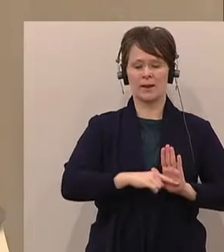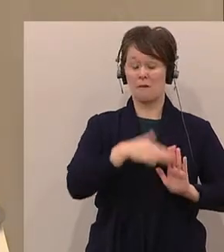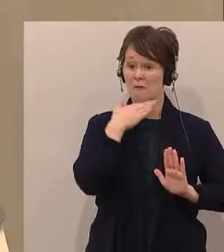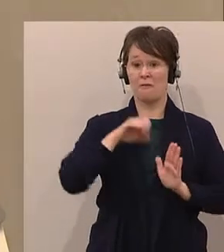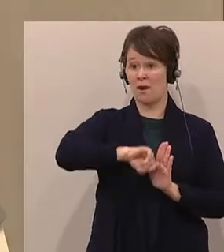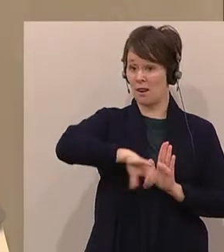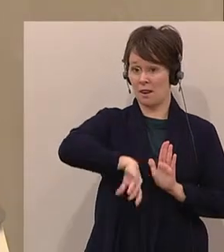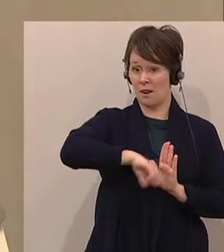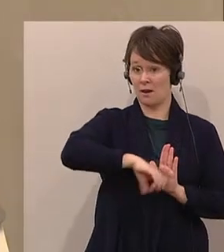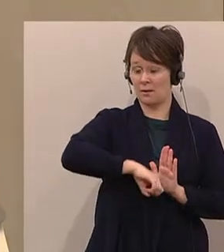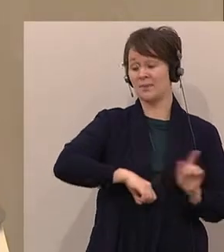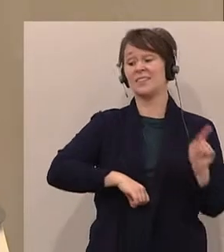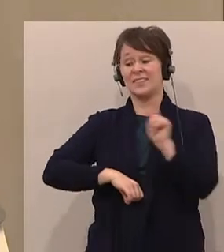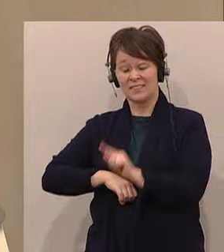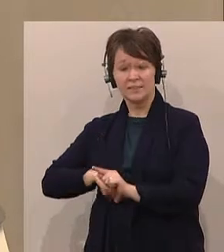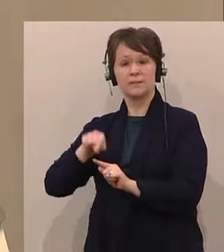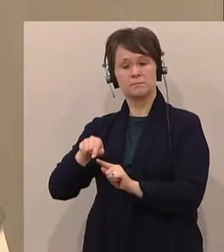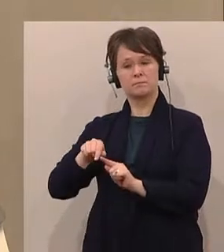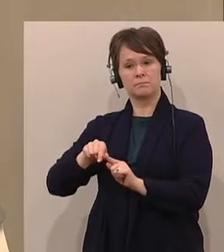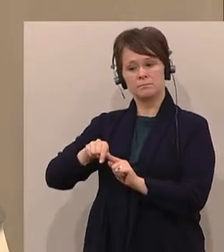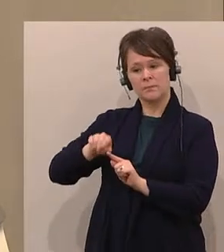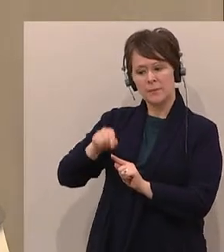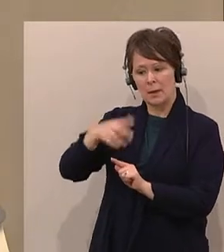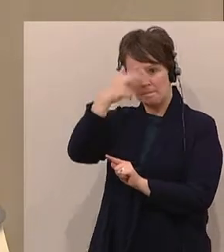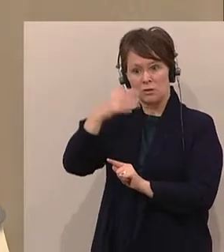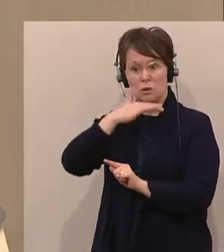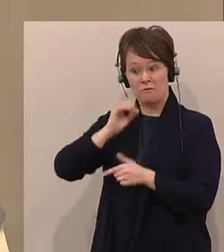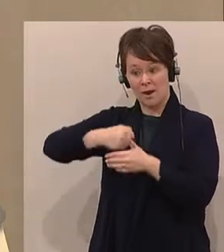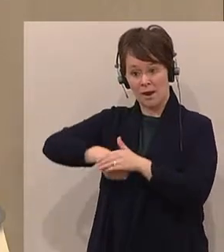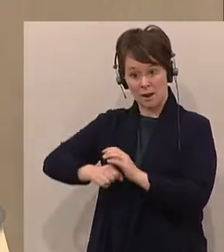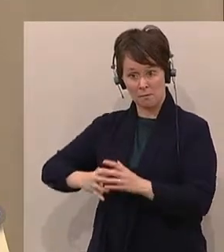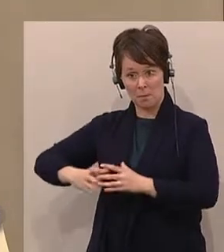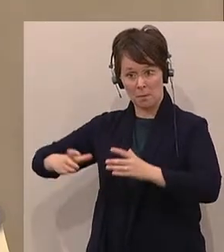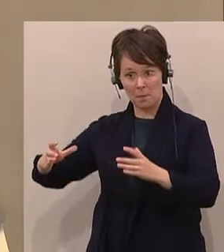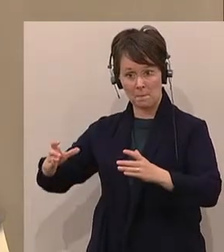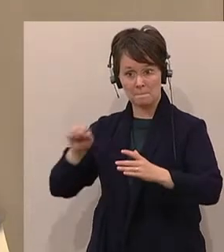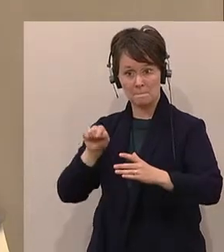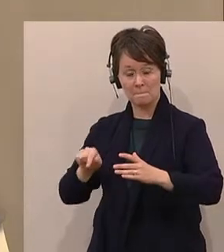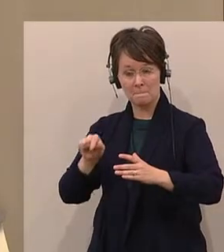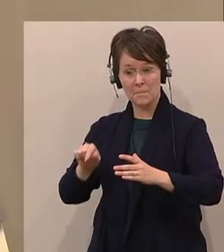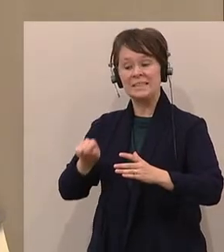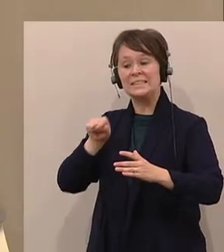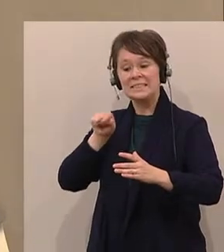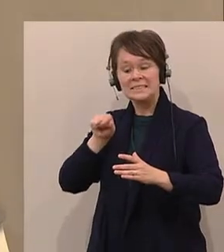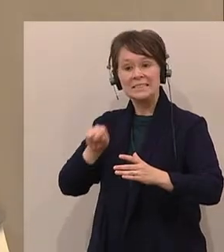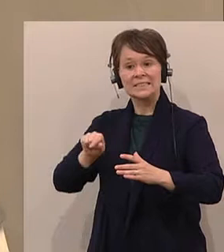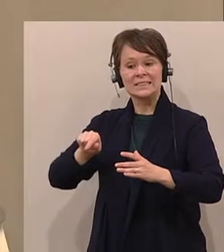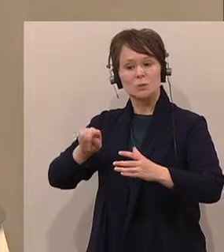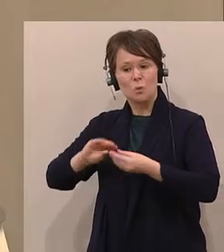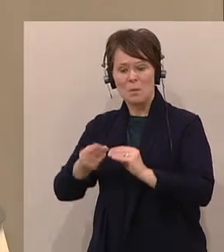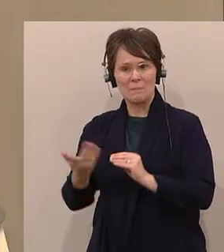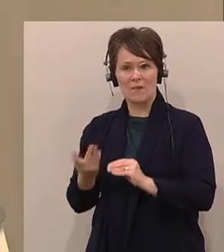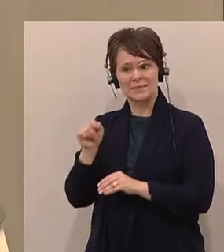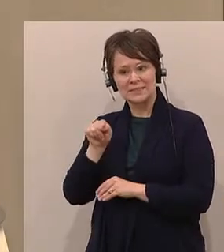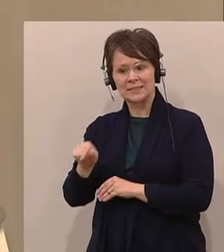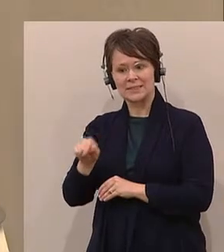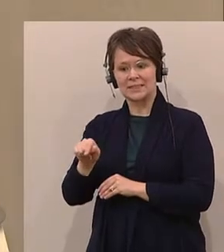entsprechend populieren, nicht danach getrachtet wird, dass die Ströme, die dann dorthin kommen, wo man viel Verbrauch hat,